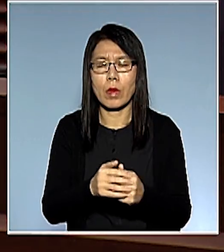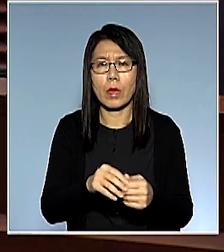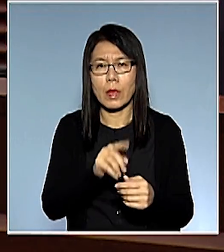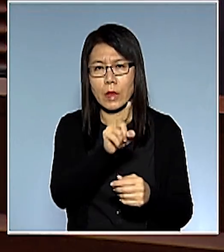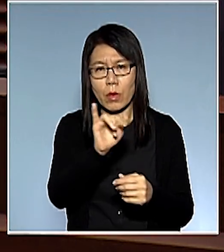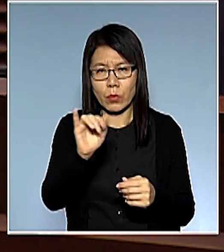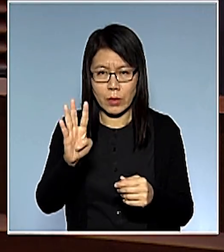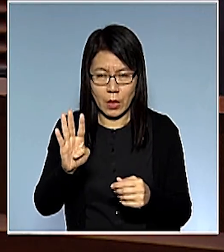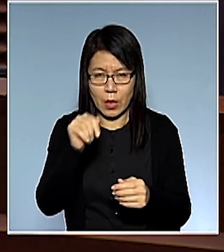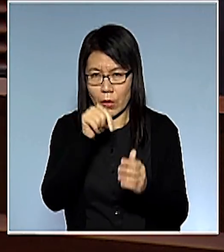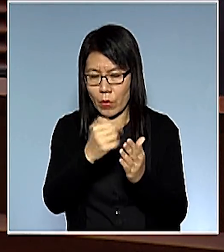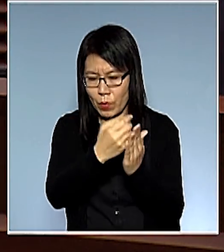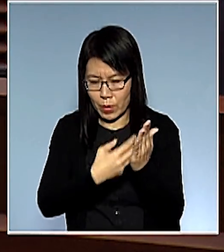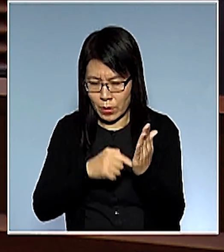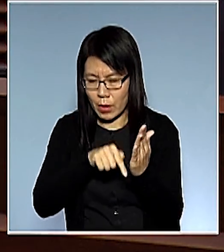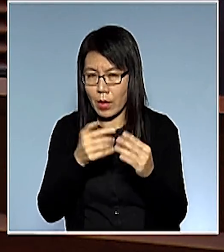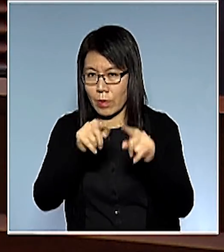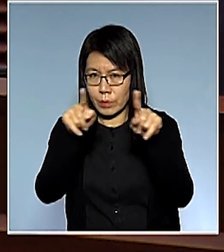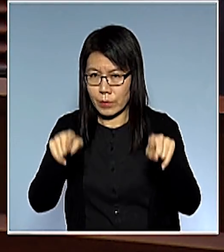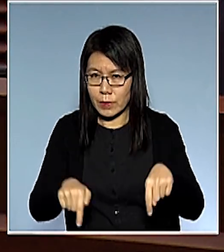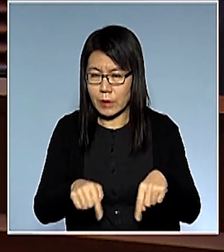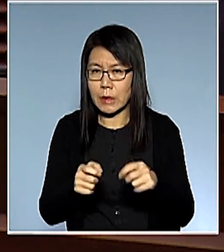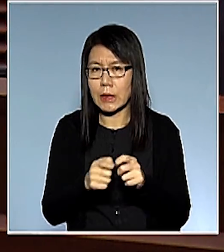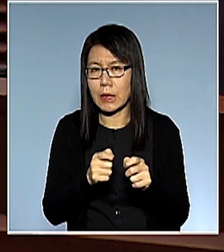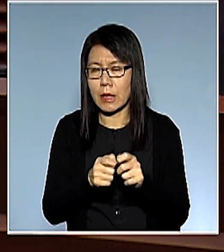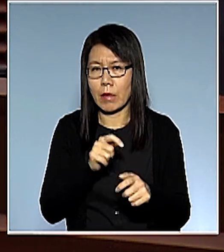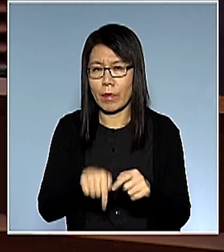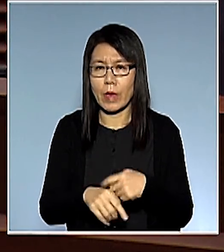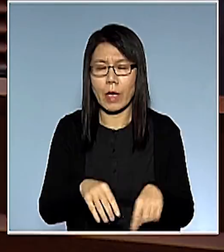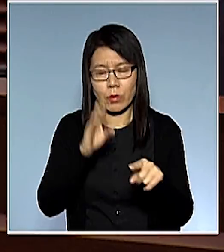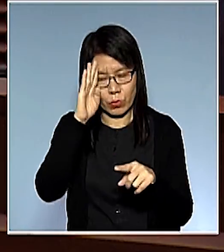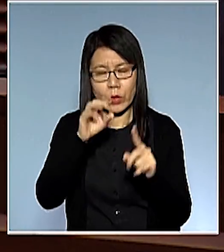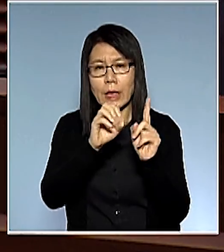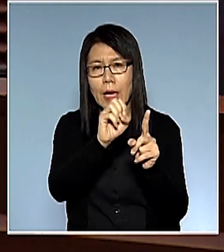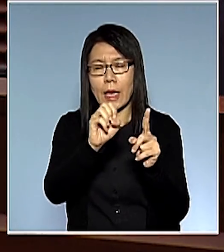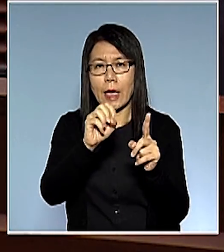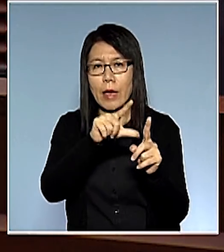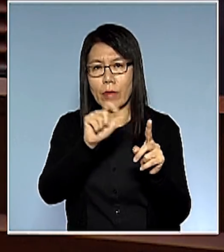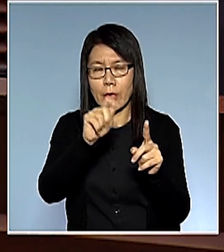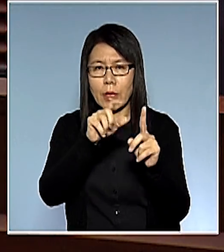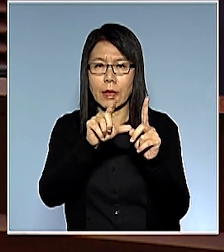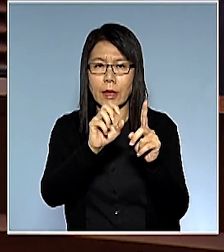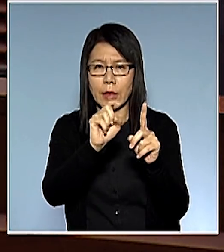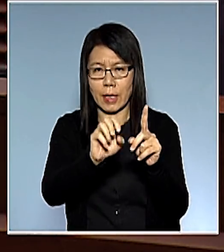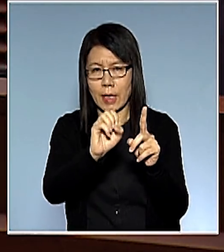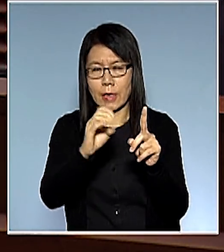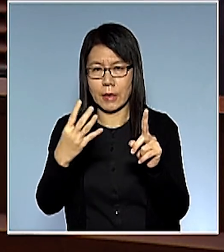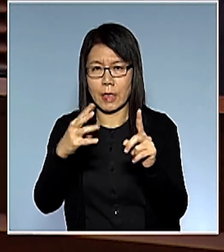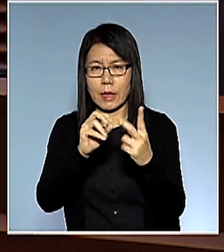文件講這些事實LN1042017基本上